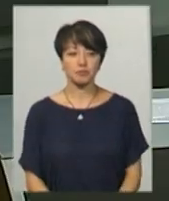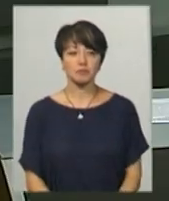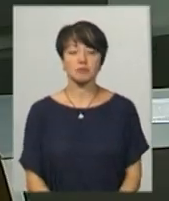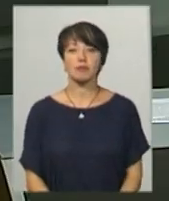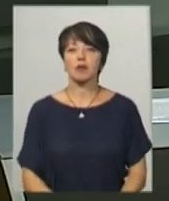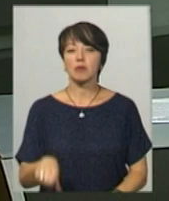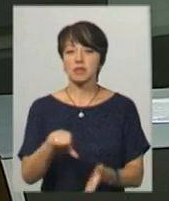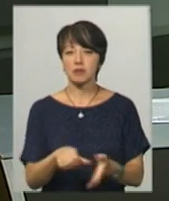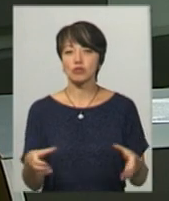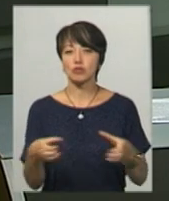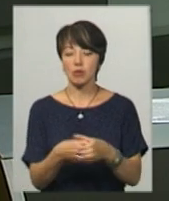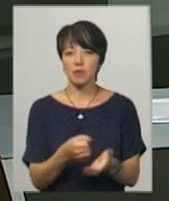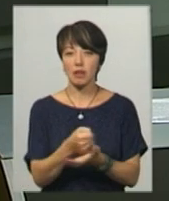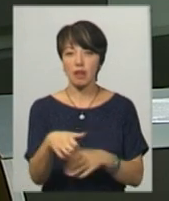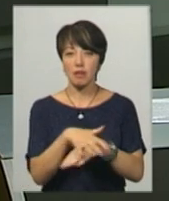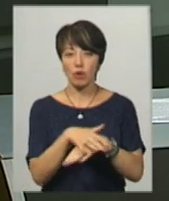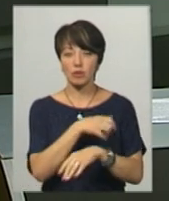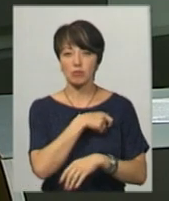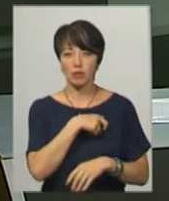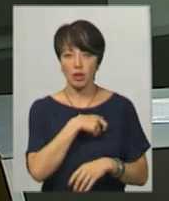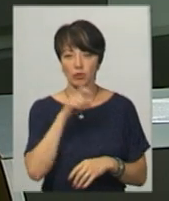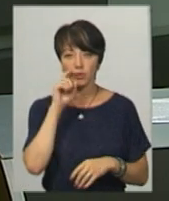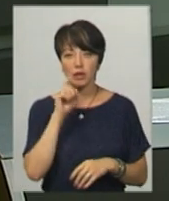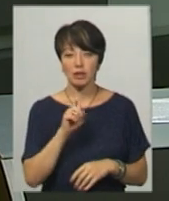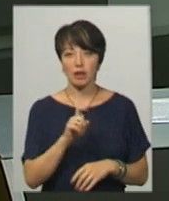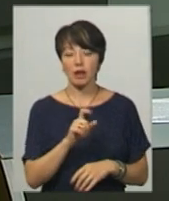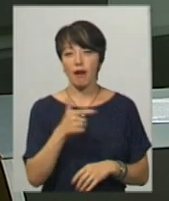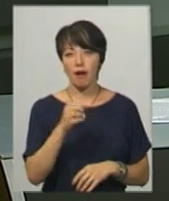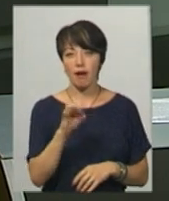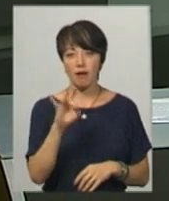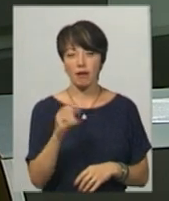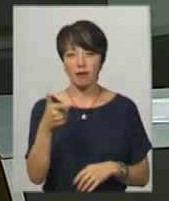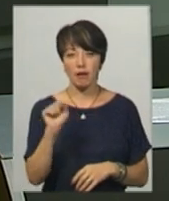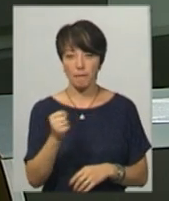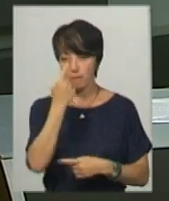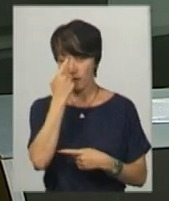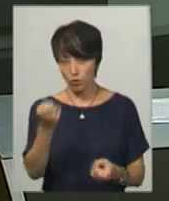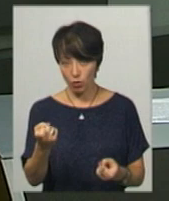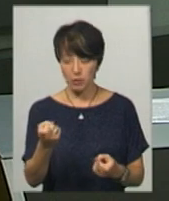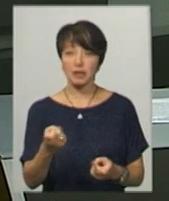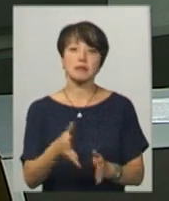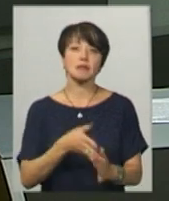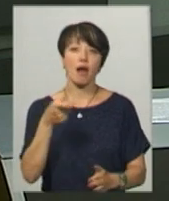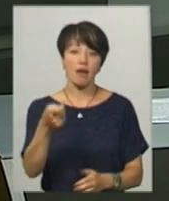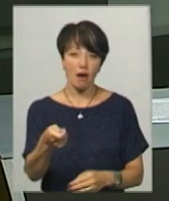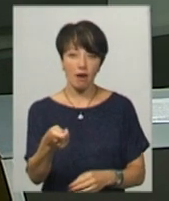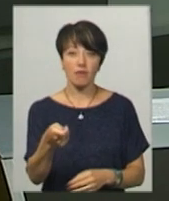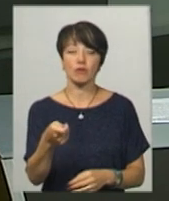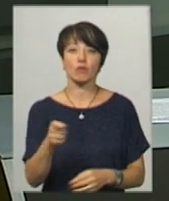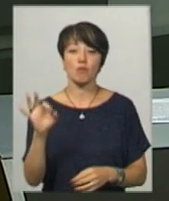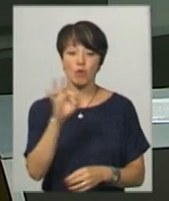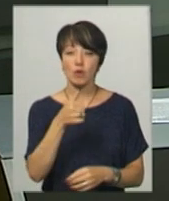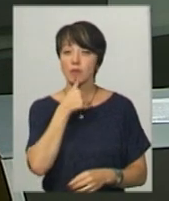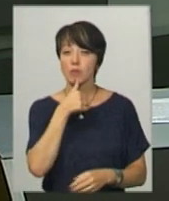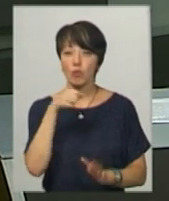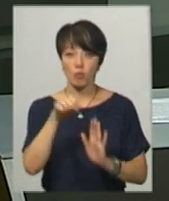Представник штабу кандидата у народні депутати України Олександра Гереги Валерій Парамей повідомив, заяву Назарія Чепко щодо